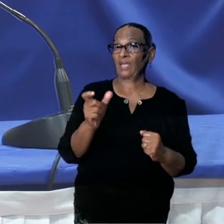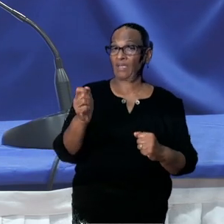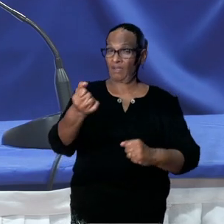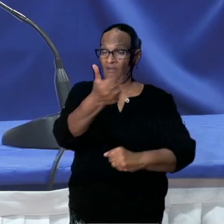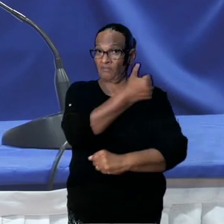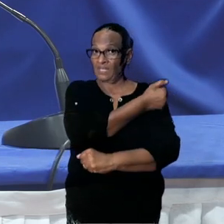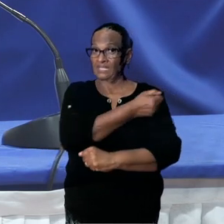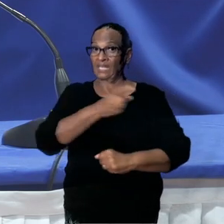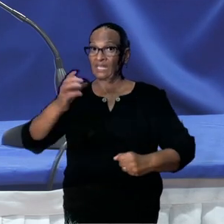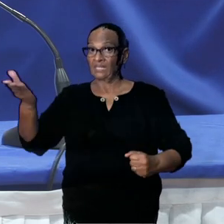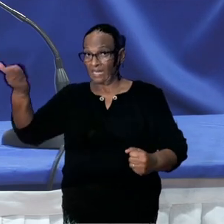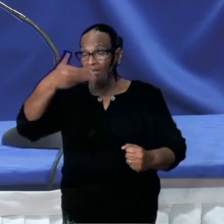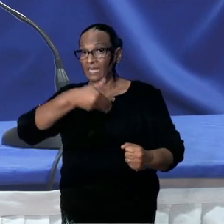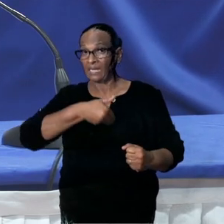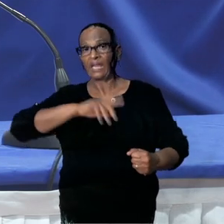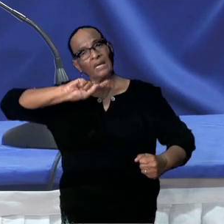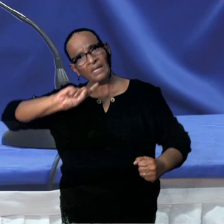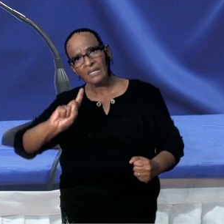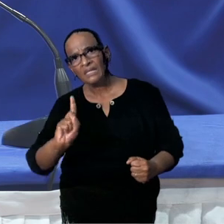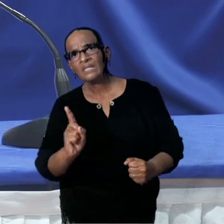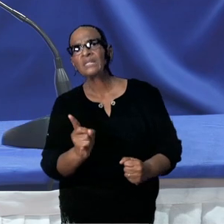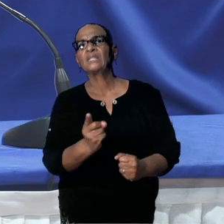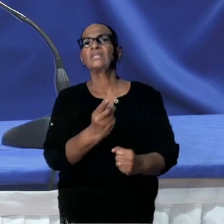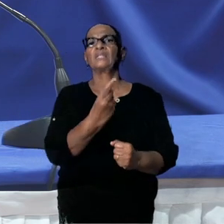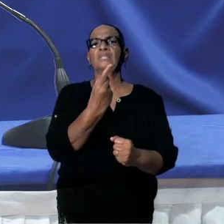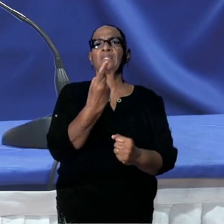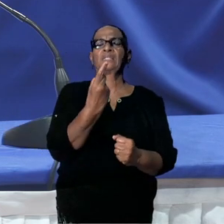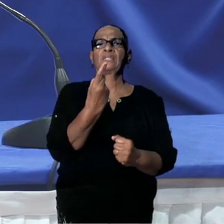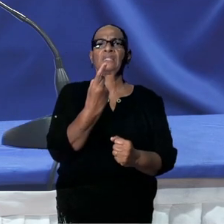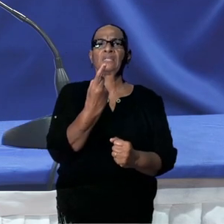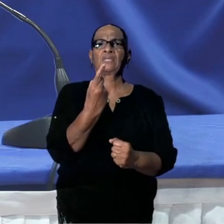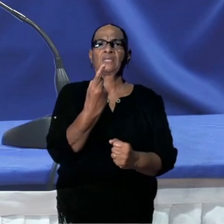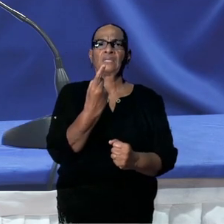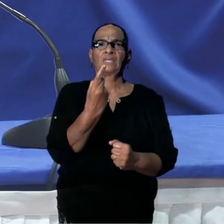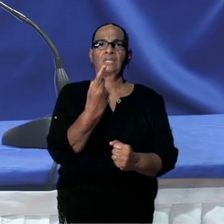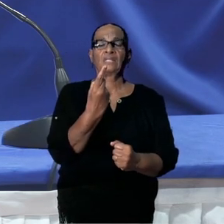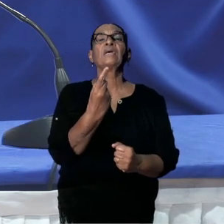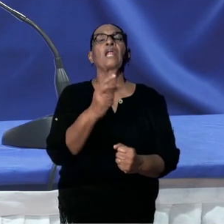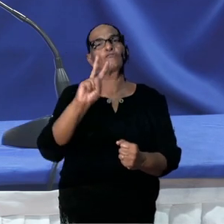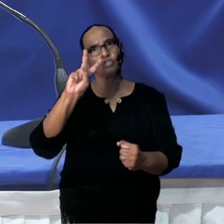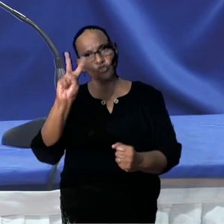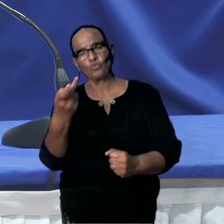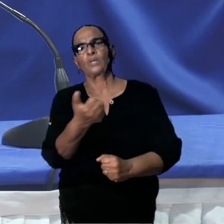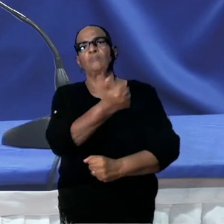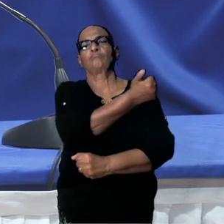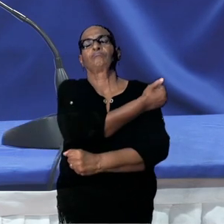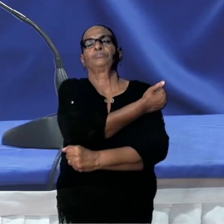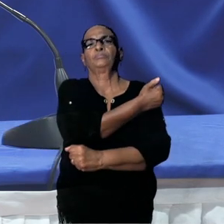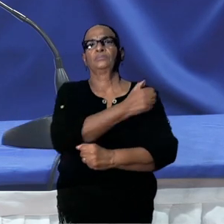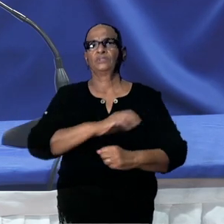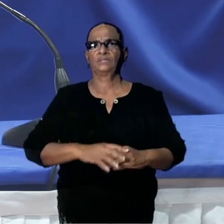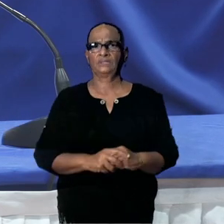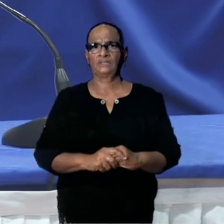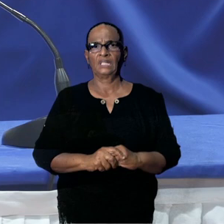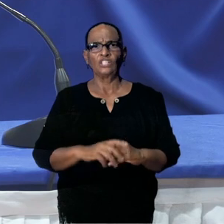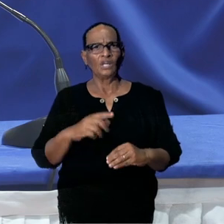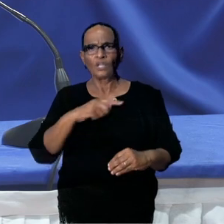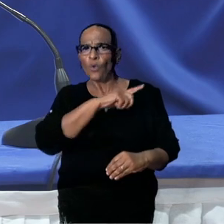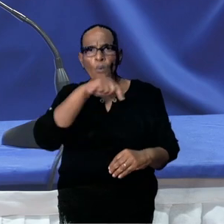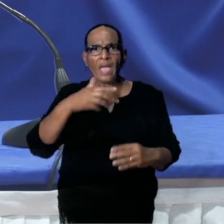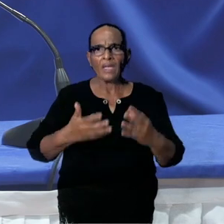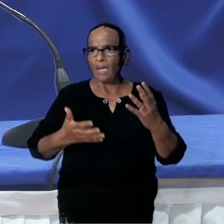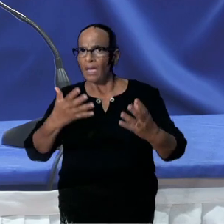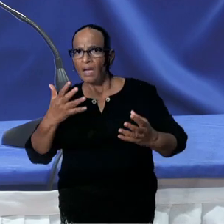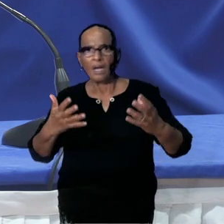Dat we direct die recepteren voor de tweede dosis van degene die de eerste dosis krijgen. Zodat we niet in onzekerheid